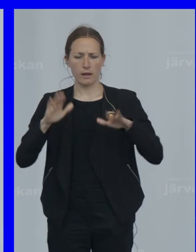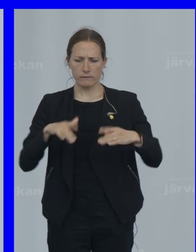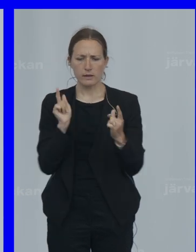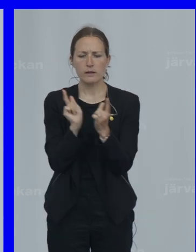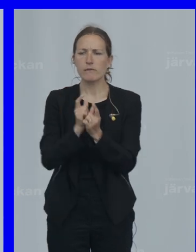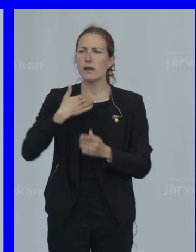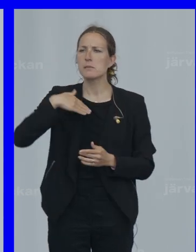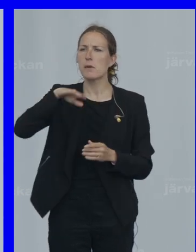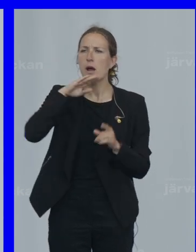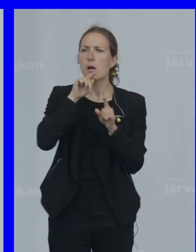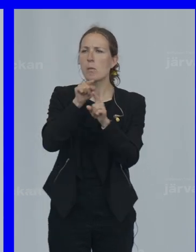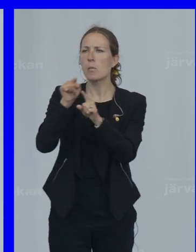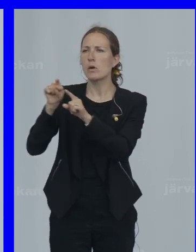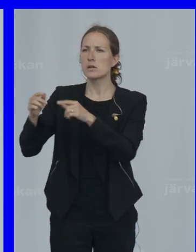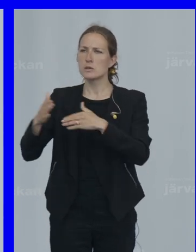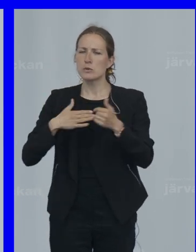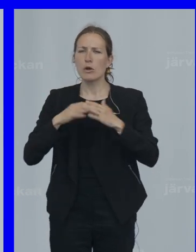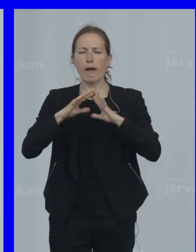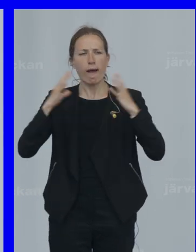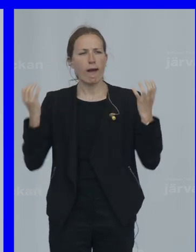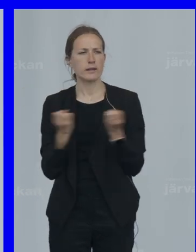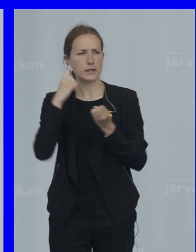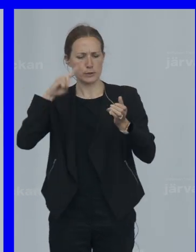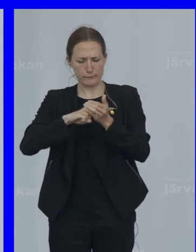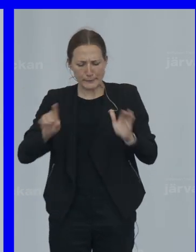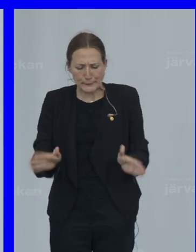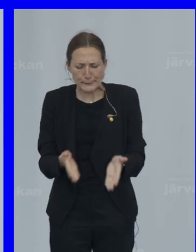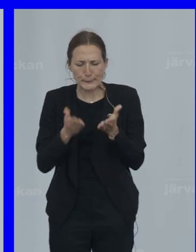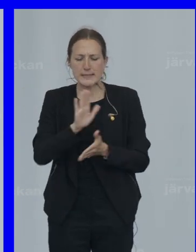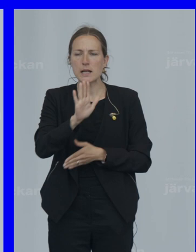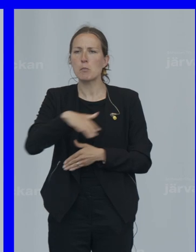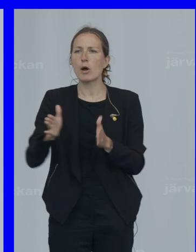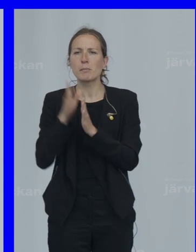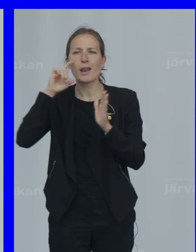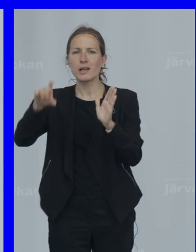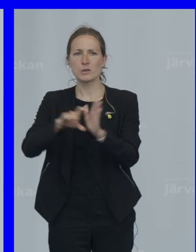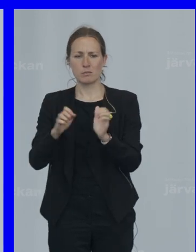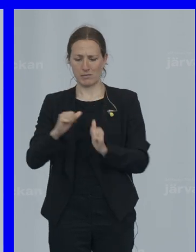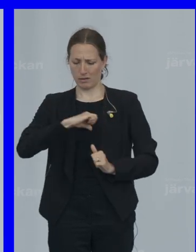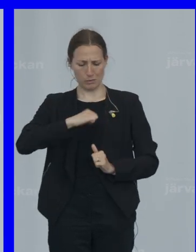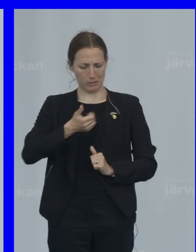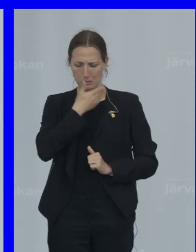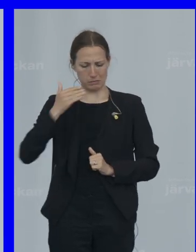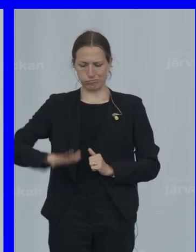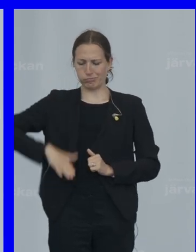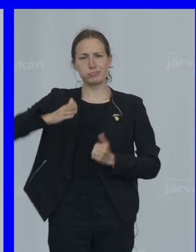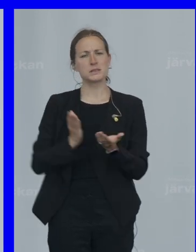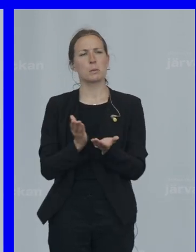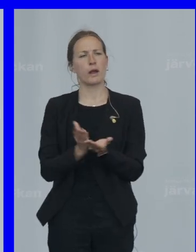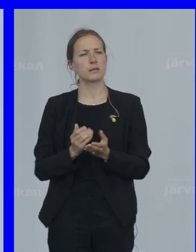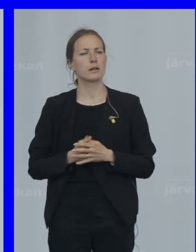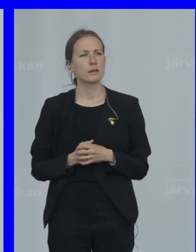mammor som gör allt För att hjälpa barnen med läxorna Trots att de själva aldrig fick gå i skolan